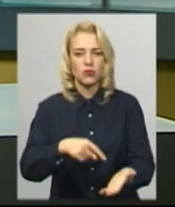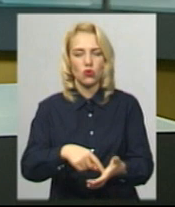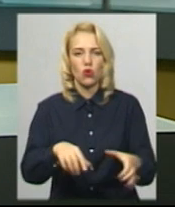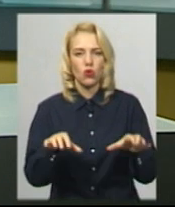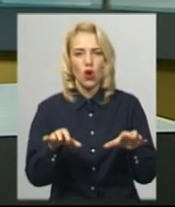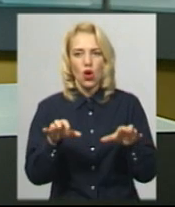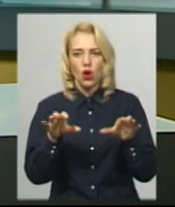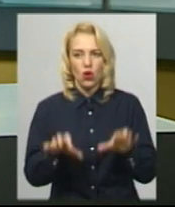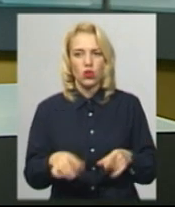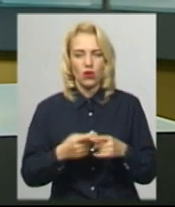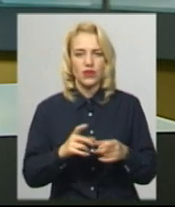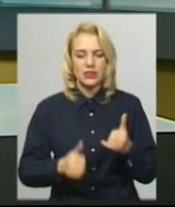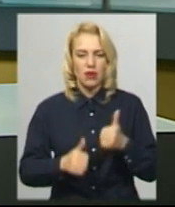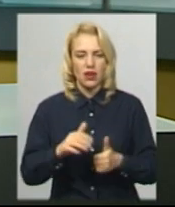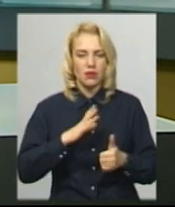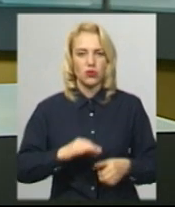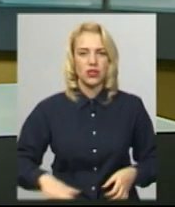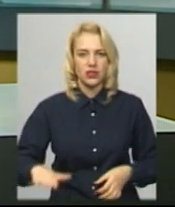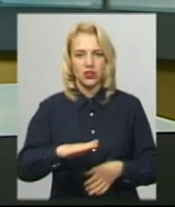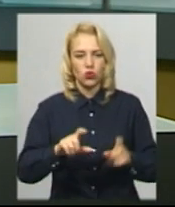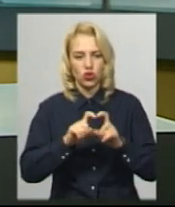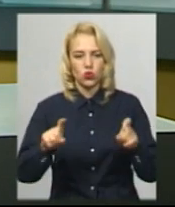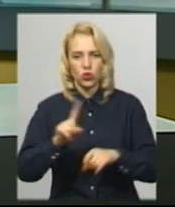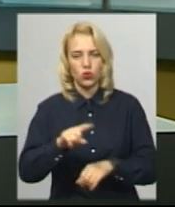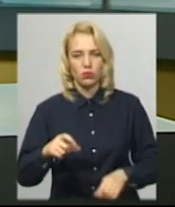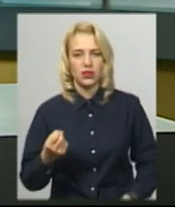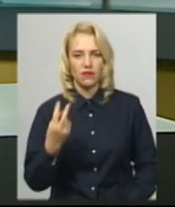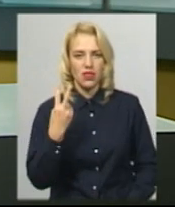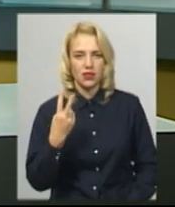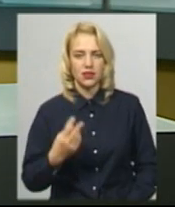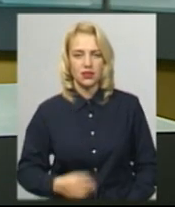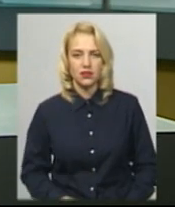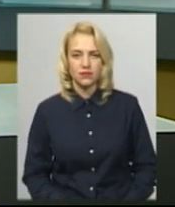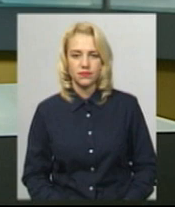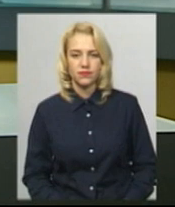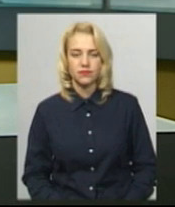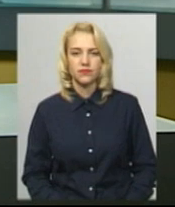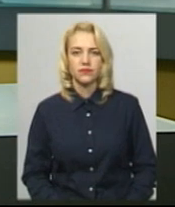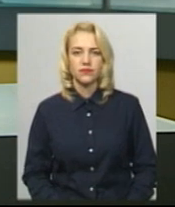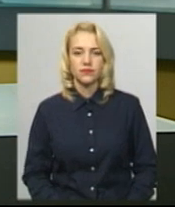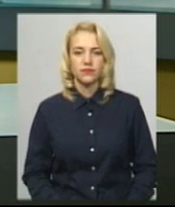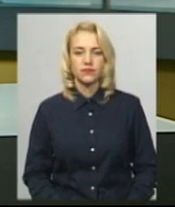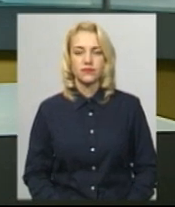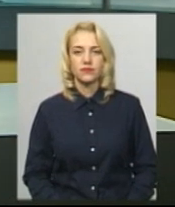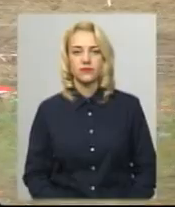території середньої загальноосвітньої школи номер 12. Кубував на змаганнях і наш кореспондент Андрій Гуменний.